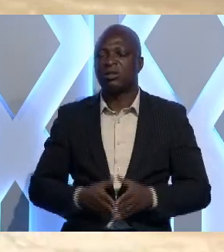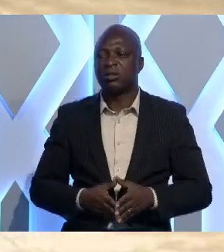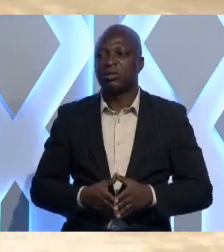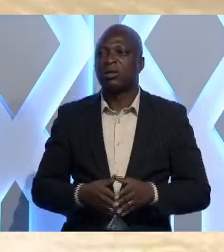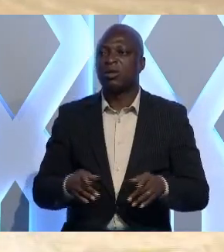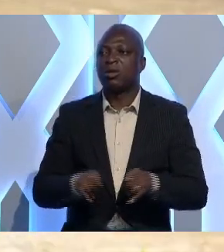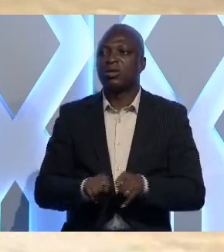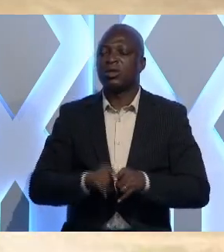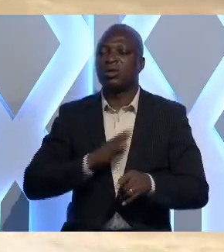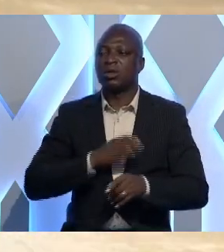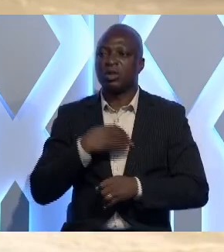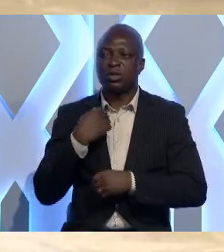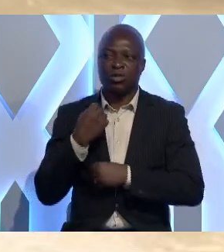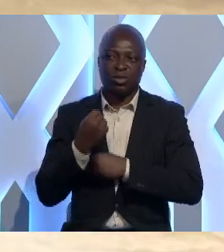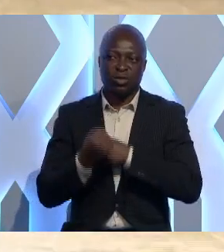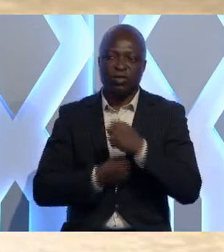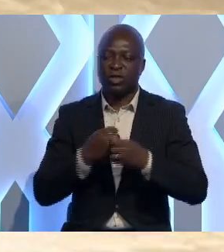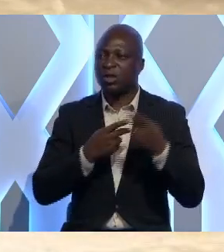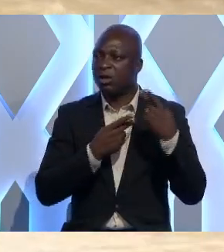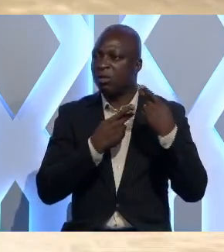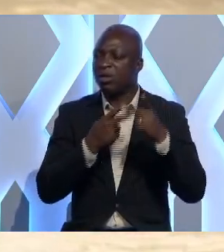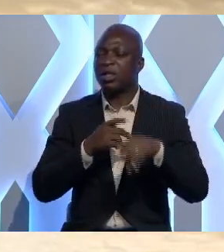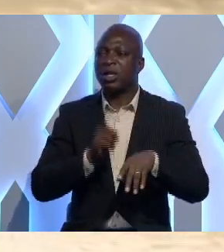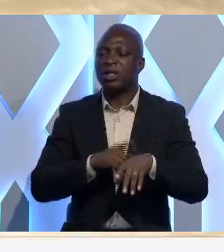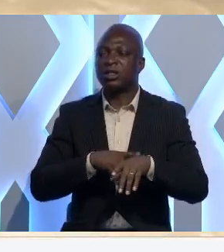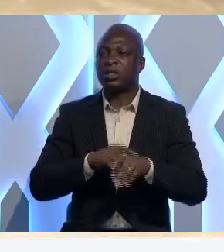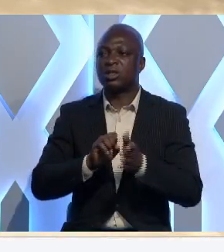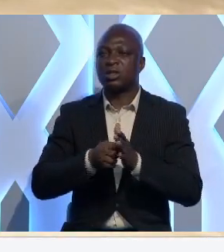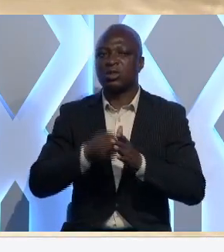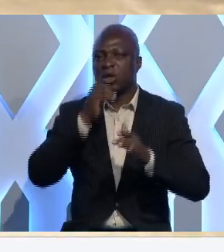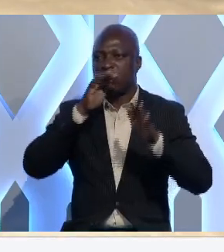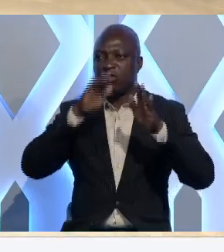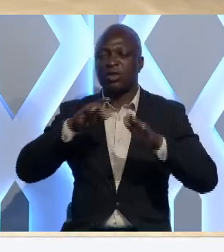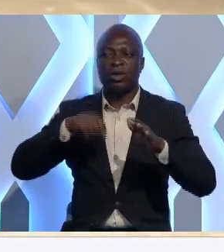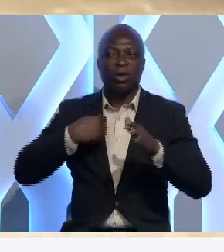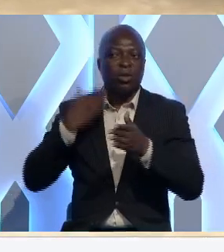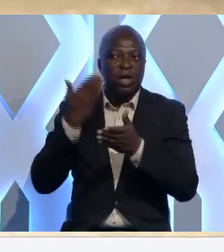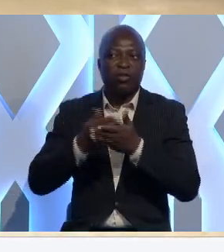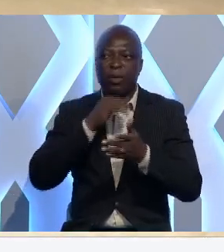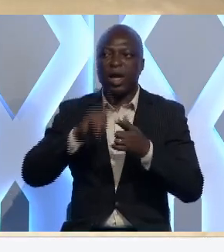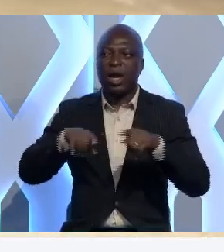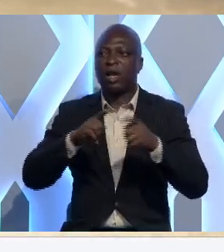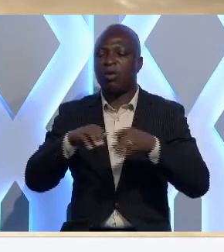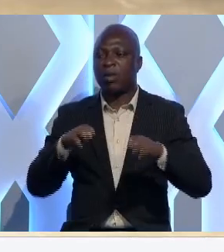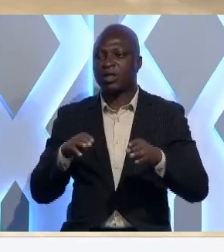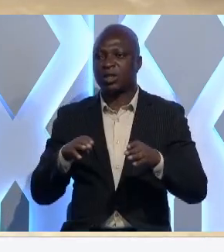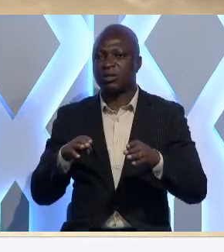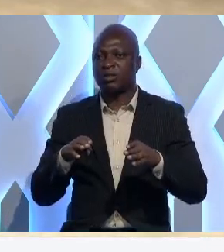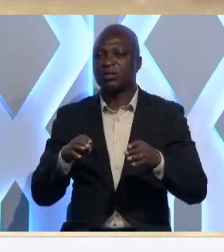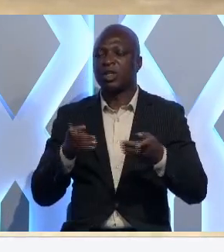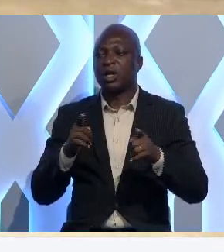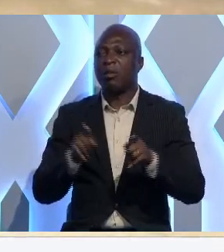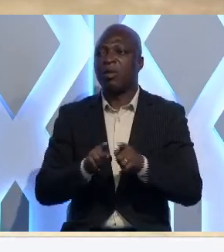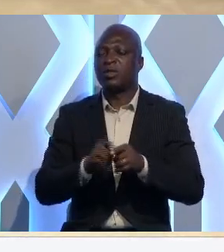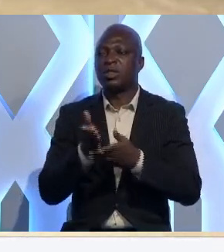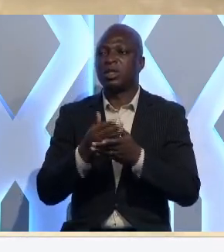Aussi, notre souffrance, pendant les saisons pluvieuses, nous n'arrivons pas à aller au marché, quand bien même les